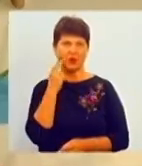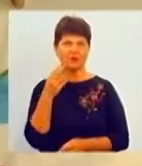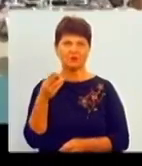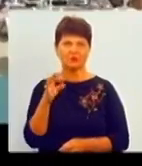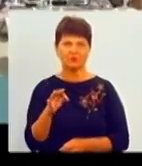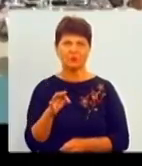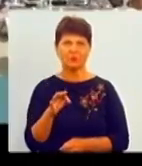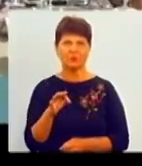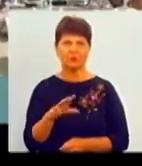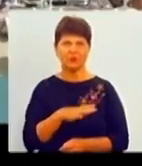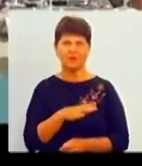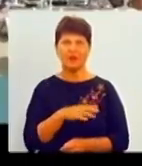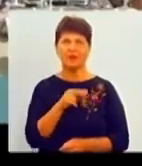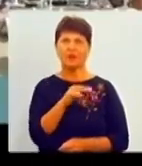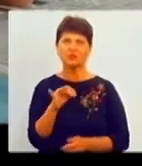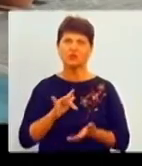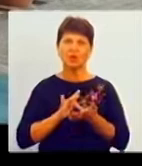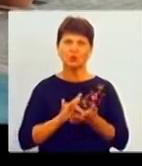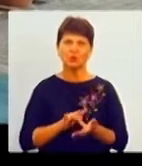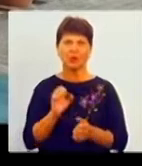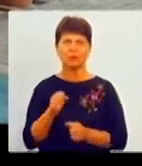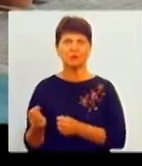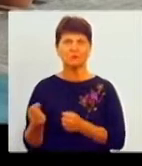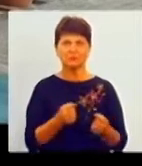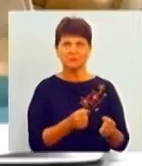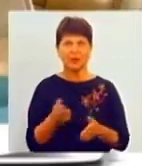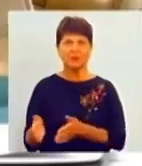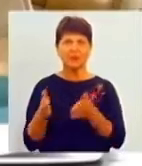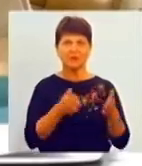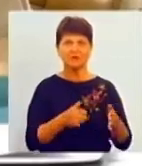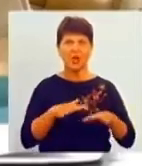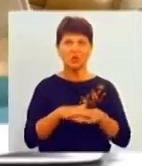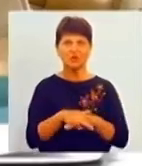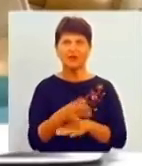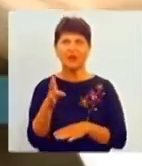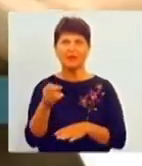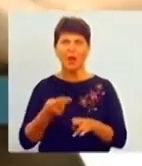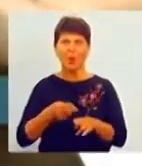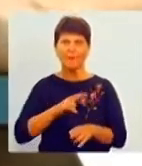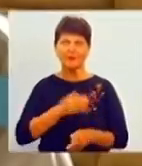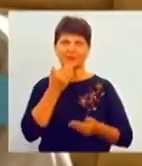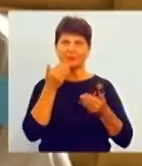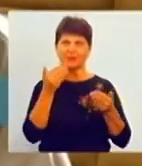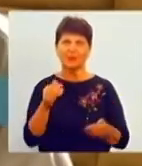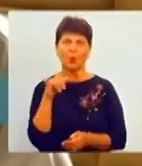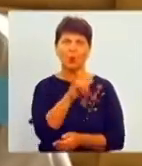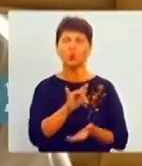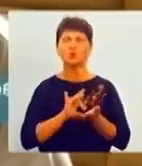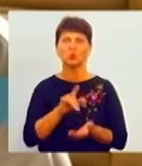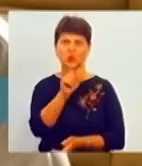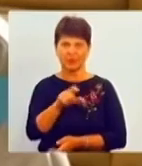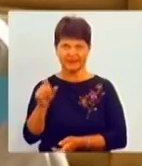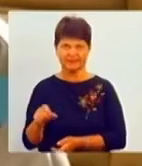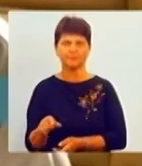бувають. Чи може турист чи виліт затримується або переноситься розраховувати на компенсацію, ми запитали у юристів. Пасажири дійсно мають